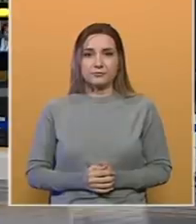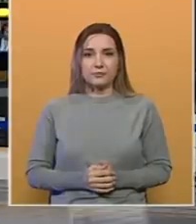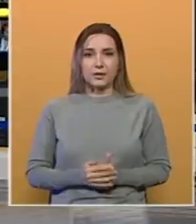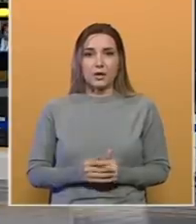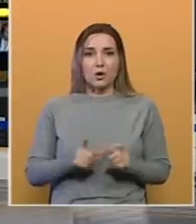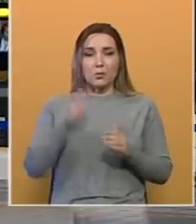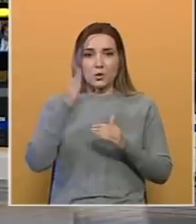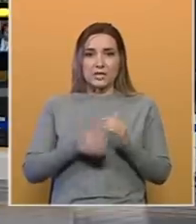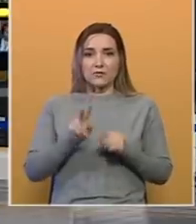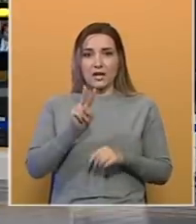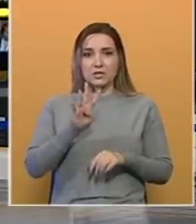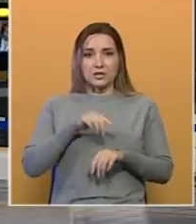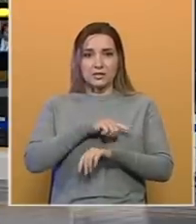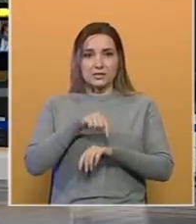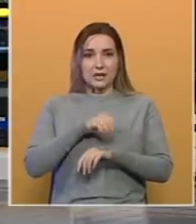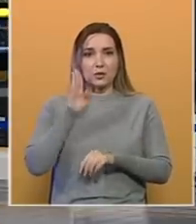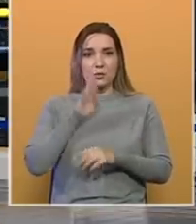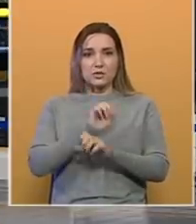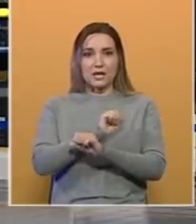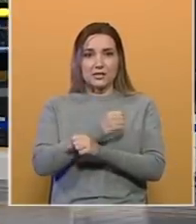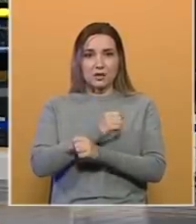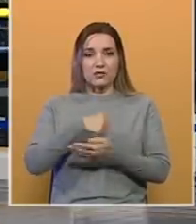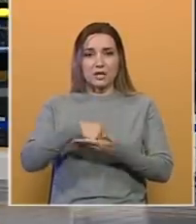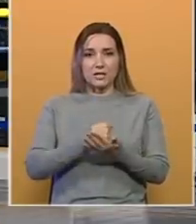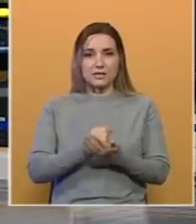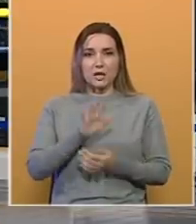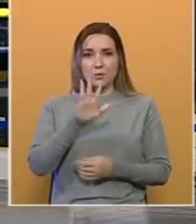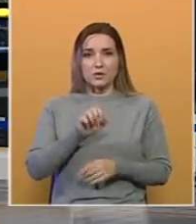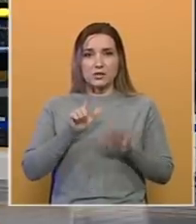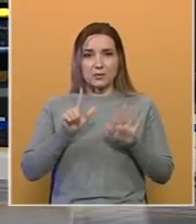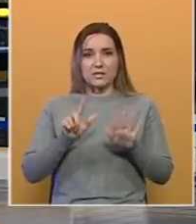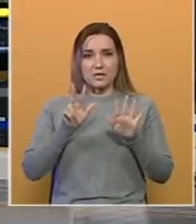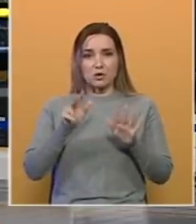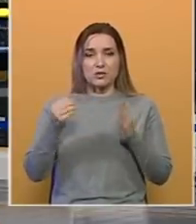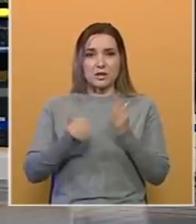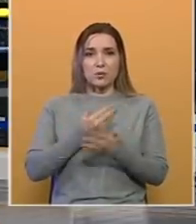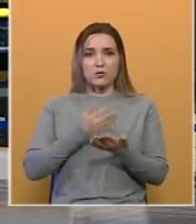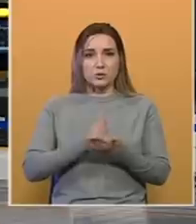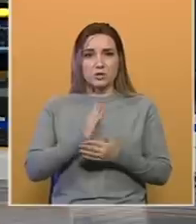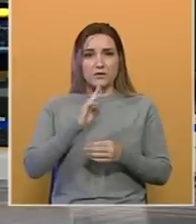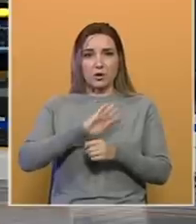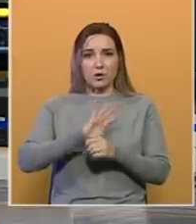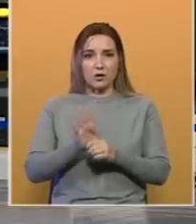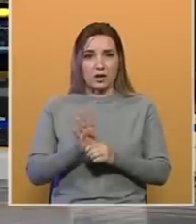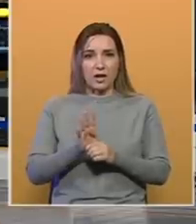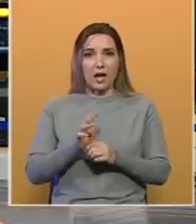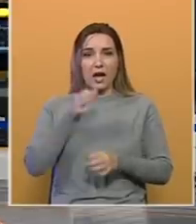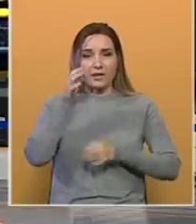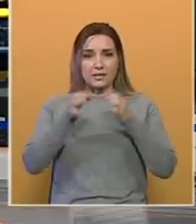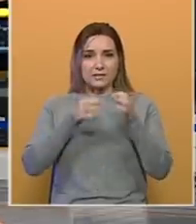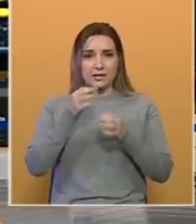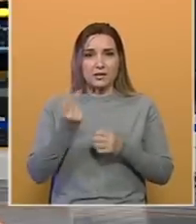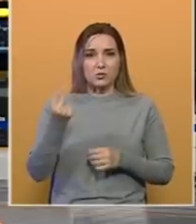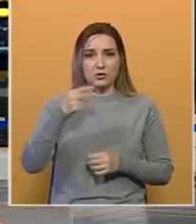U posljednja 24 sata u BiH registrirano je 578 novih slučajeva koronavirusa,